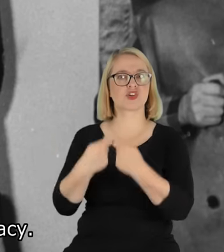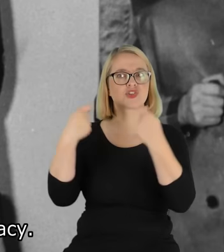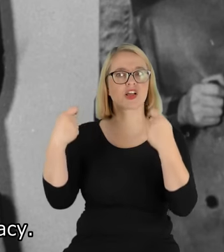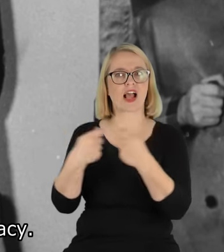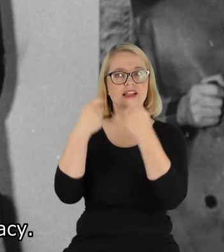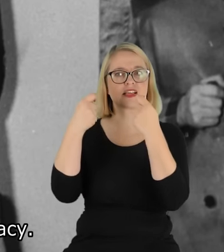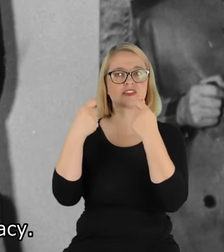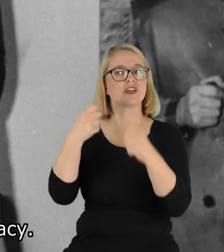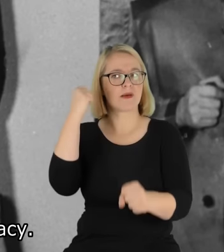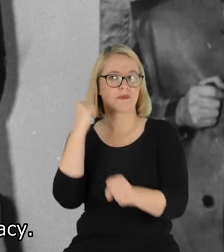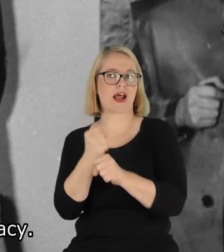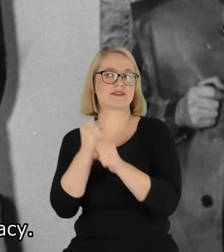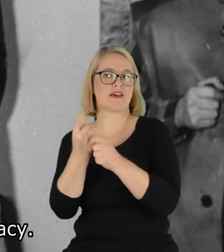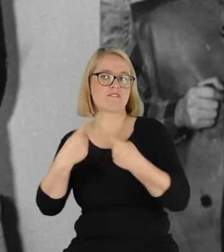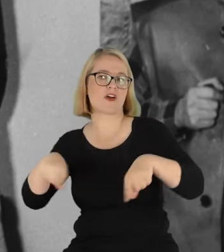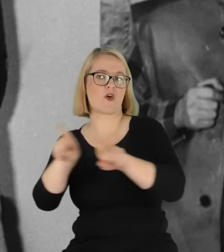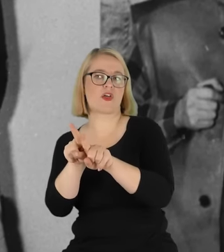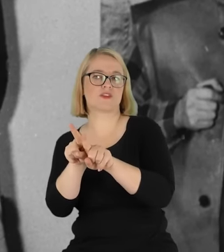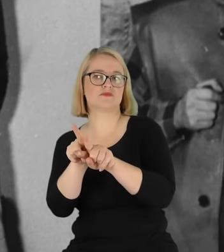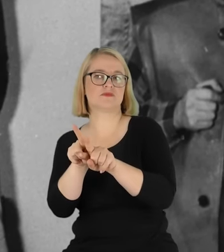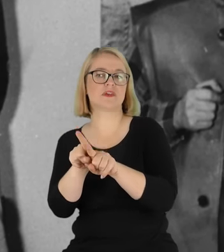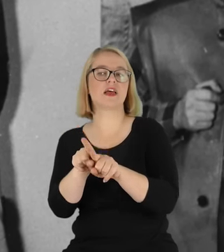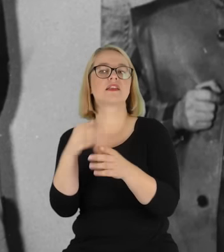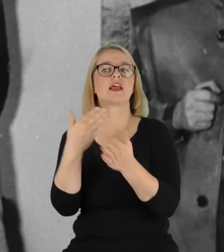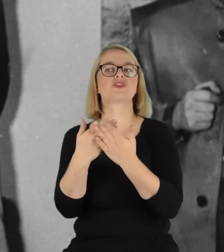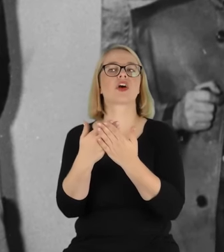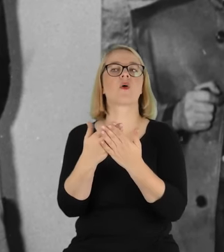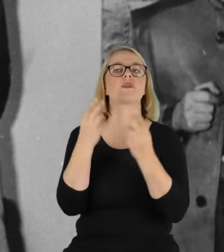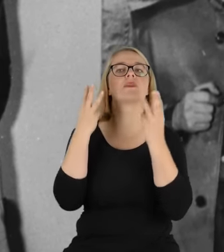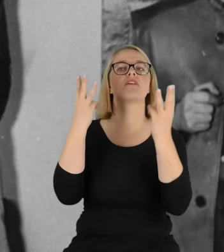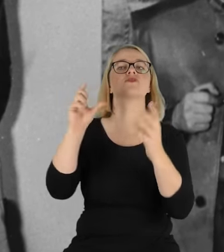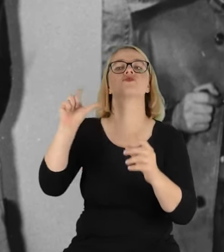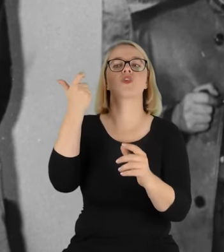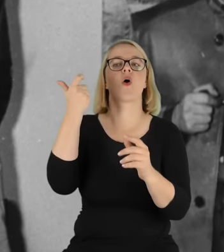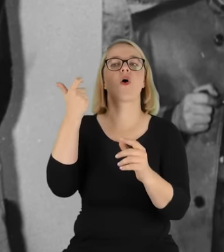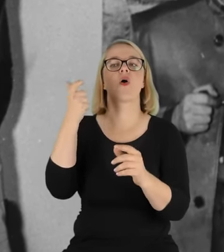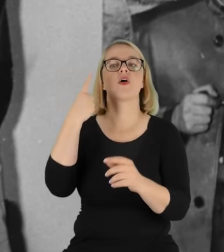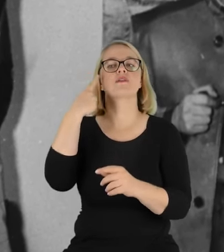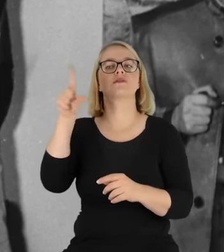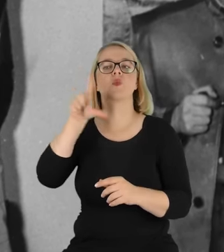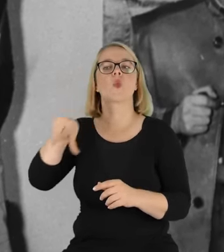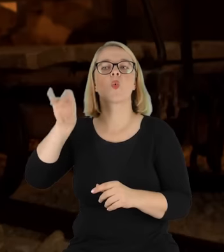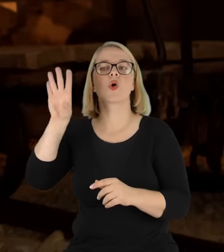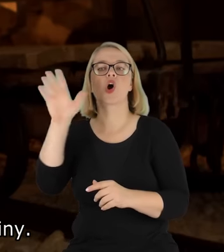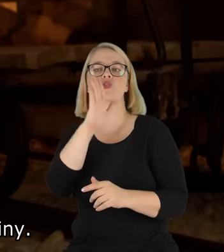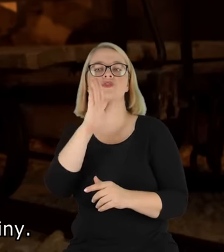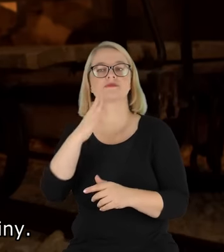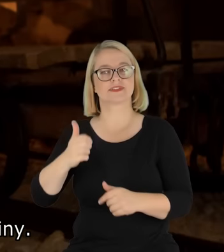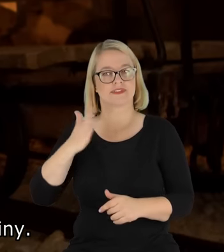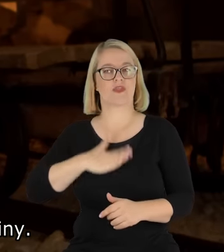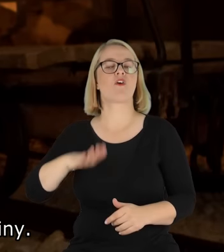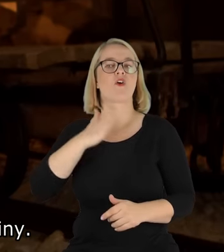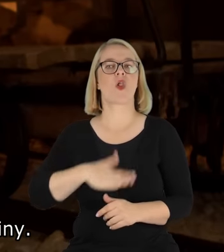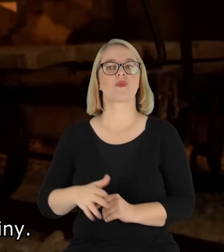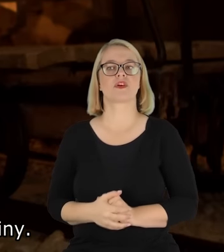i nie było kosztem wykonywanej pracy. Bo najważniejsze było, żeby Długosz był zadowolony. Między